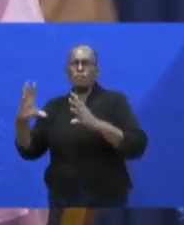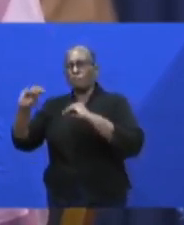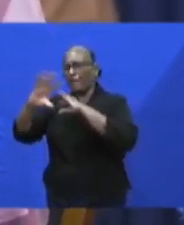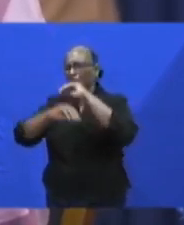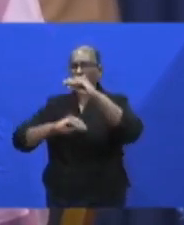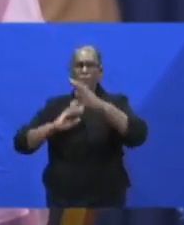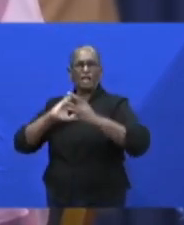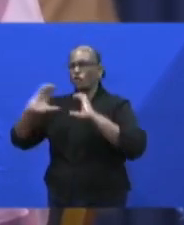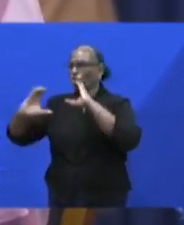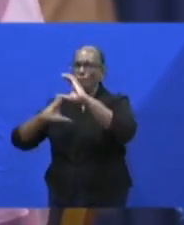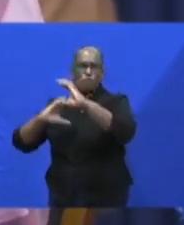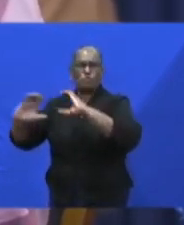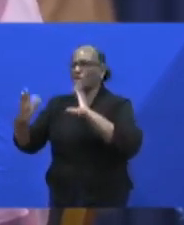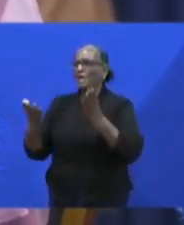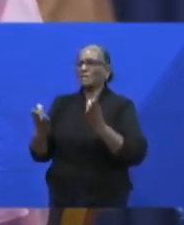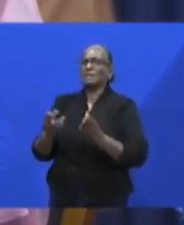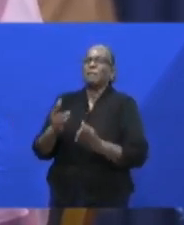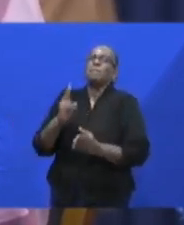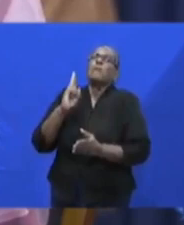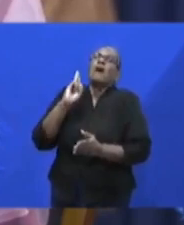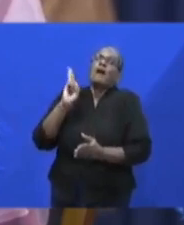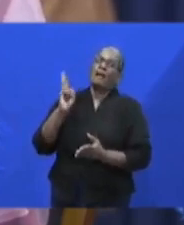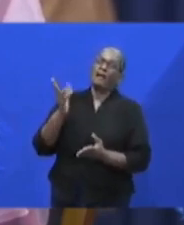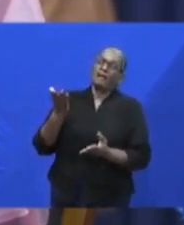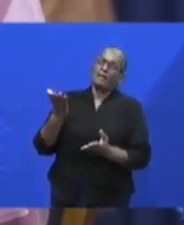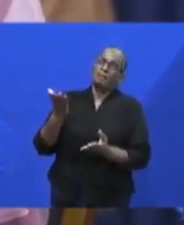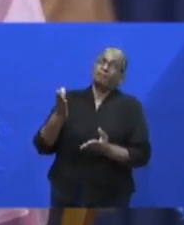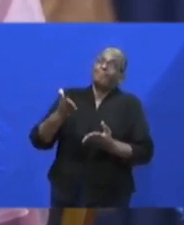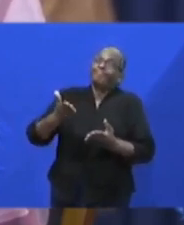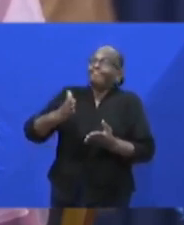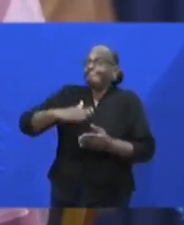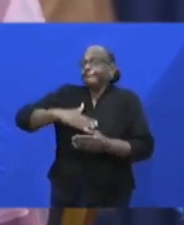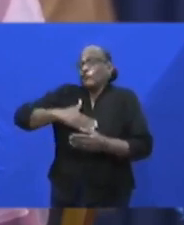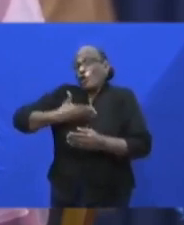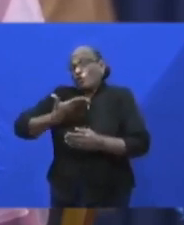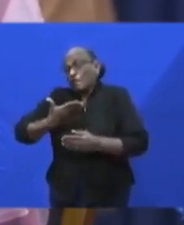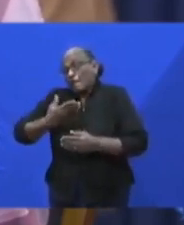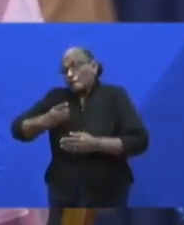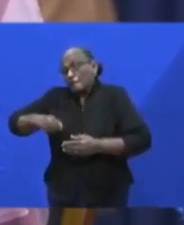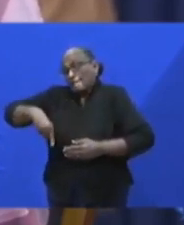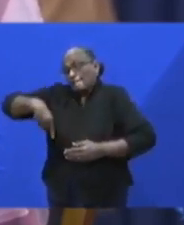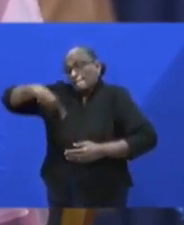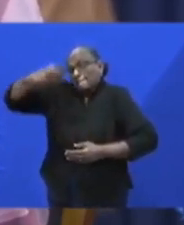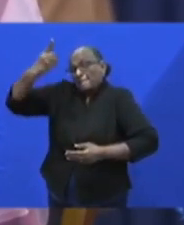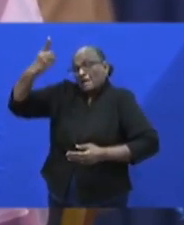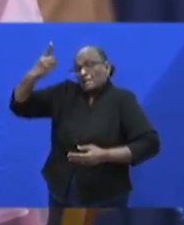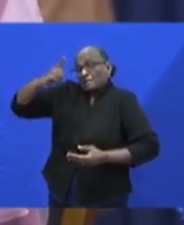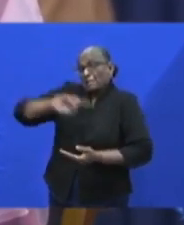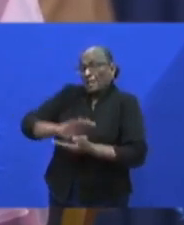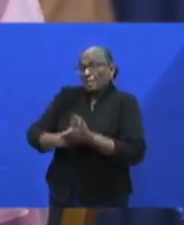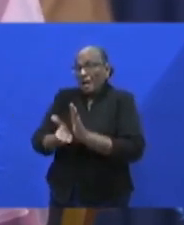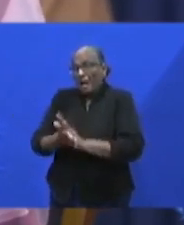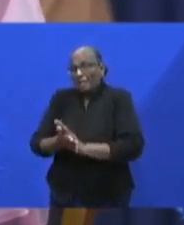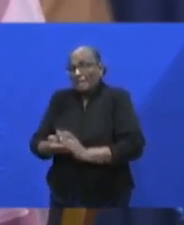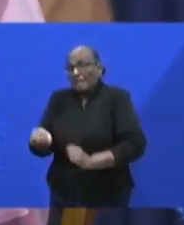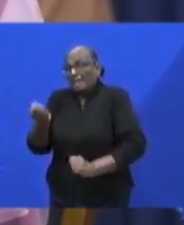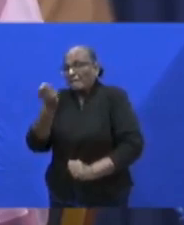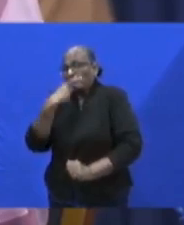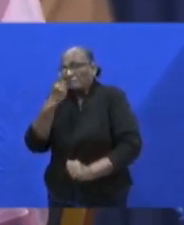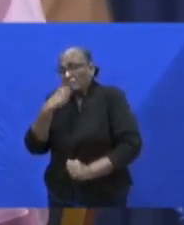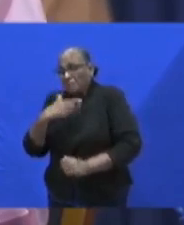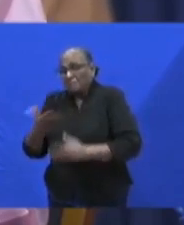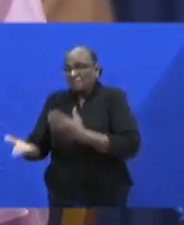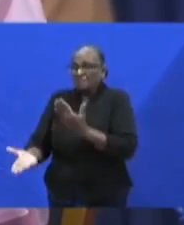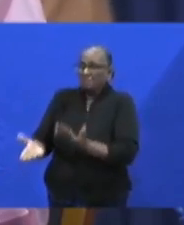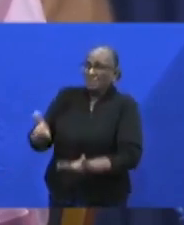Echter is de patiënt ondanks de maximale beschikbare therapie op